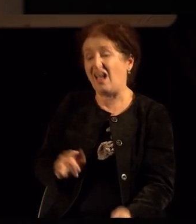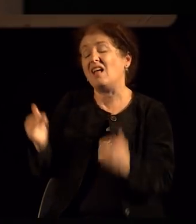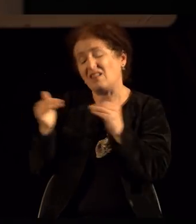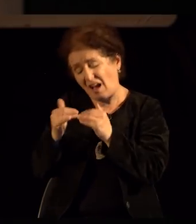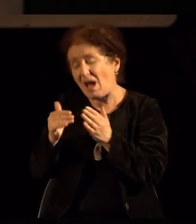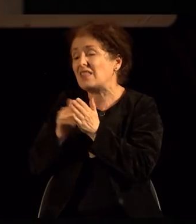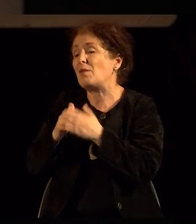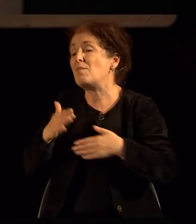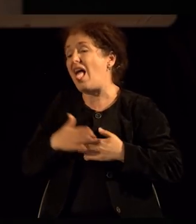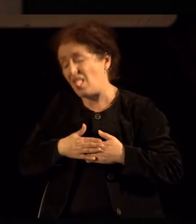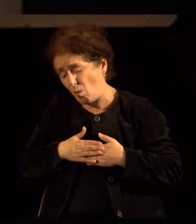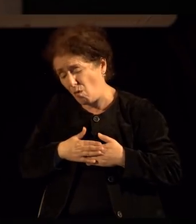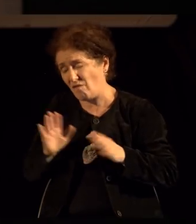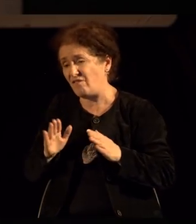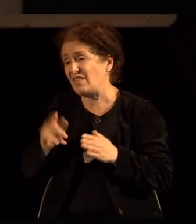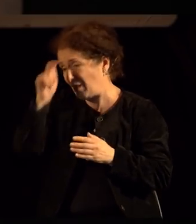А знајте што е екстаза?